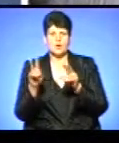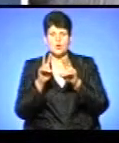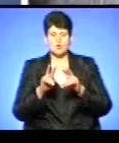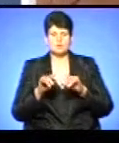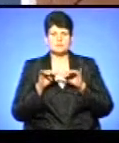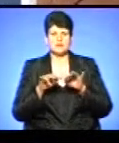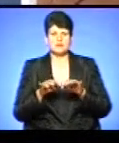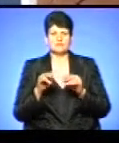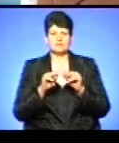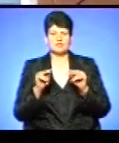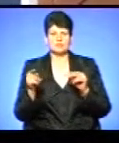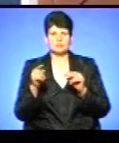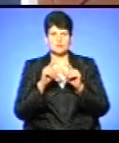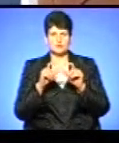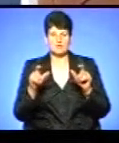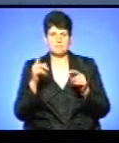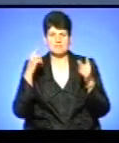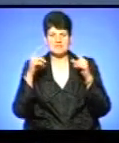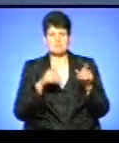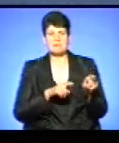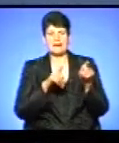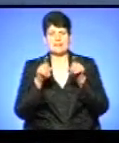вчителів Тернопільської школи мистецтв перенесли.